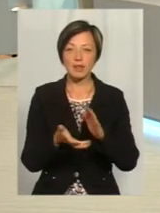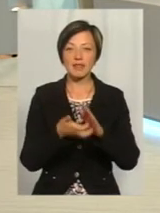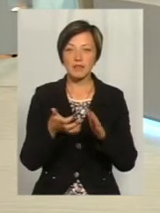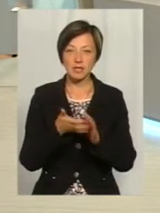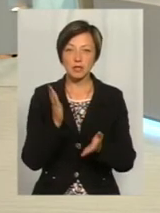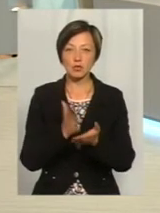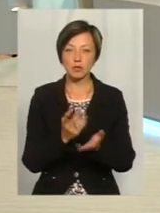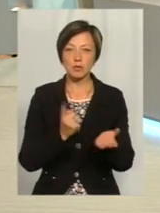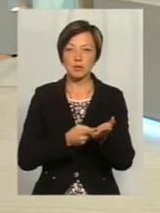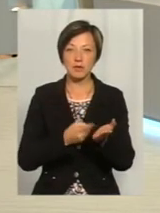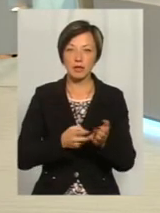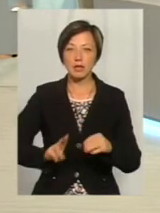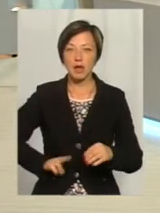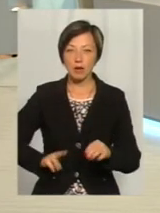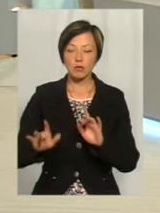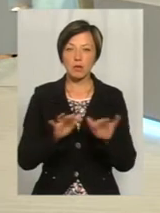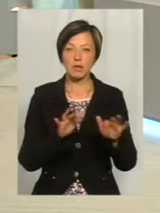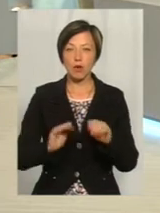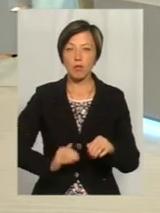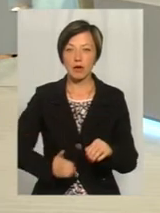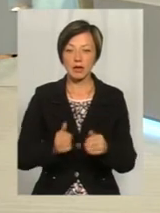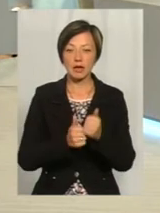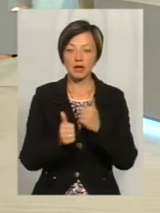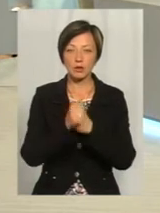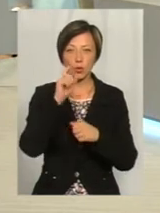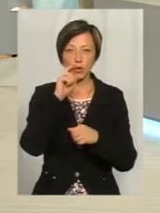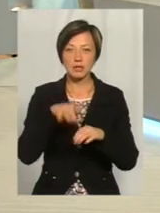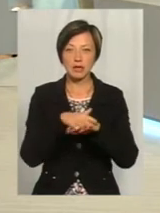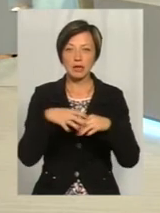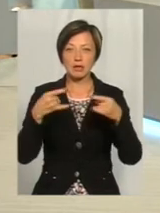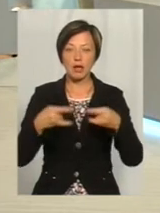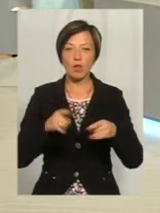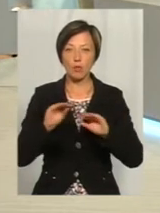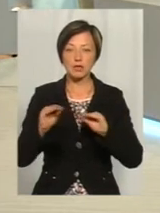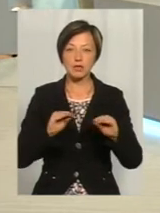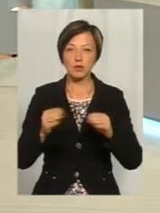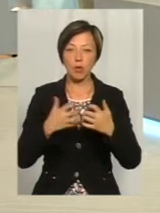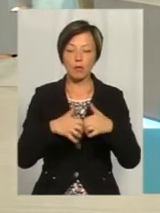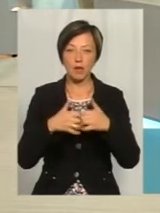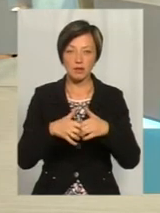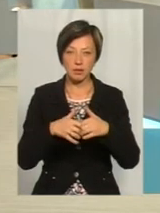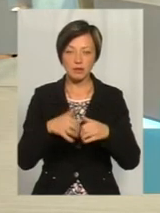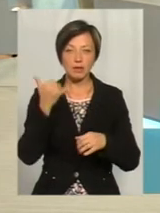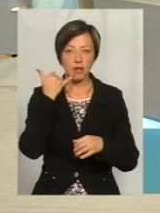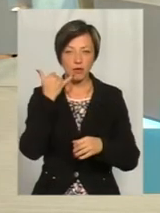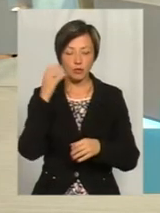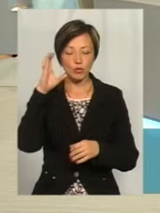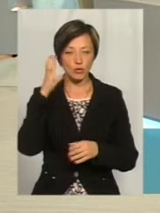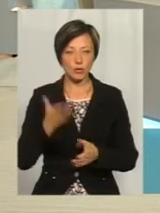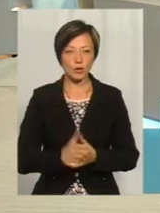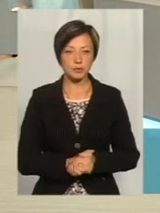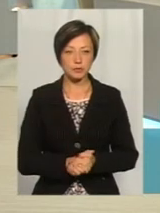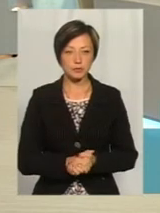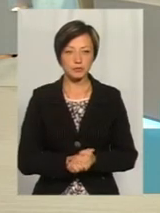підтвердив і директор з маркетингу компанії, лідера українського ринку телекомунікаційного обладнання Андрій Дудко телефоном. Послухаємо.